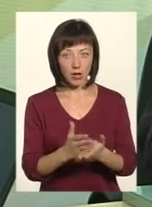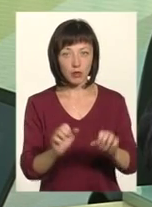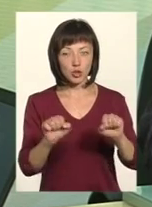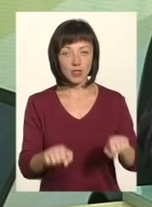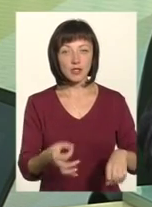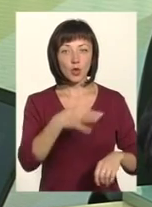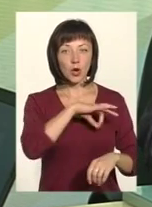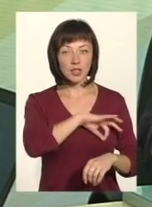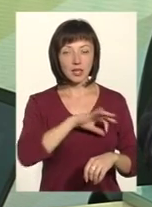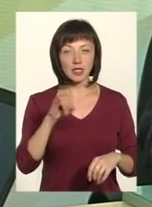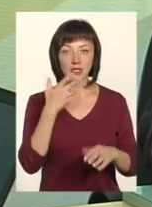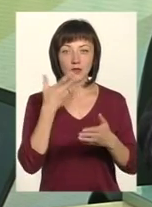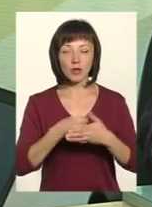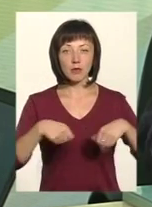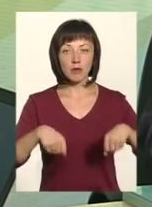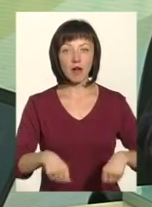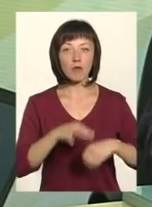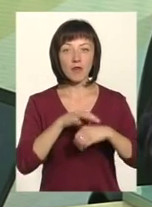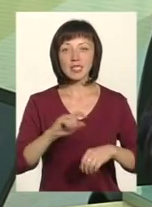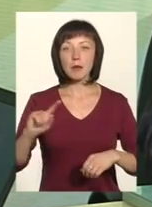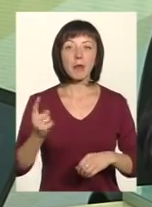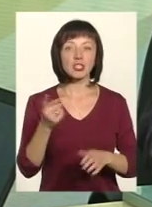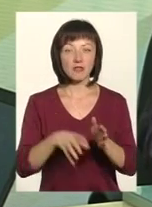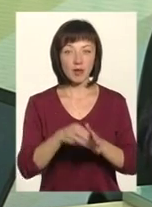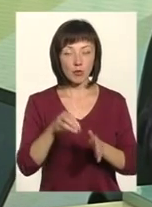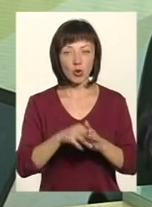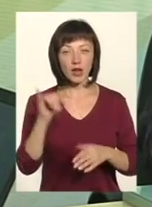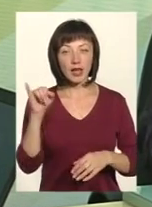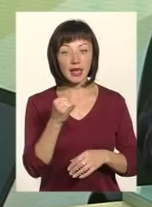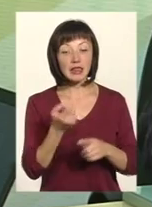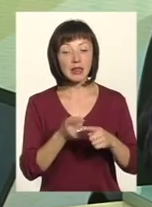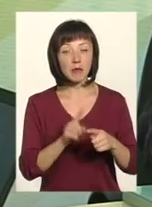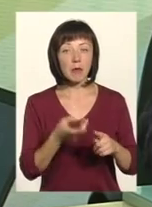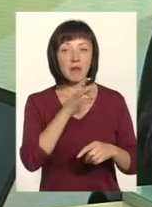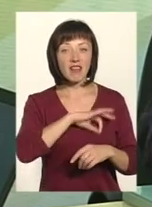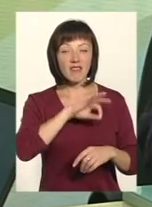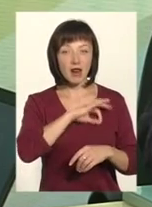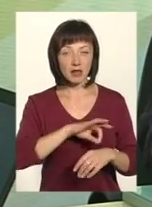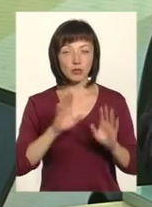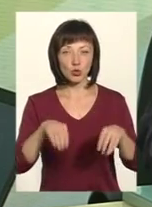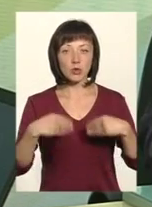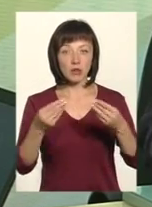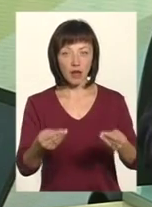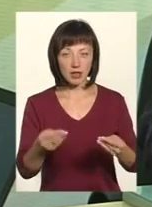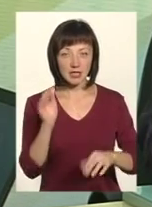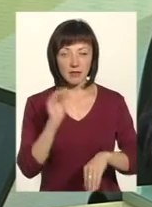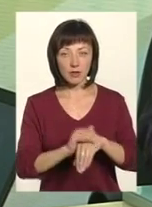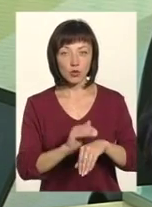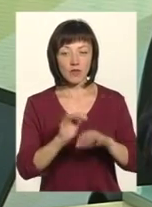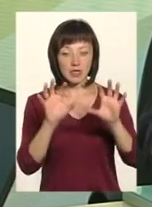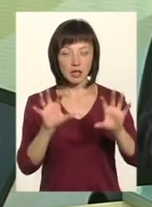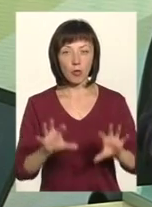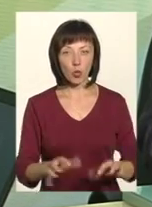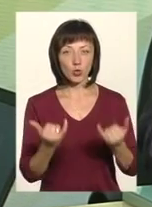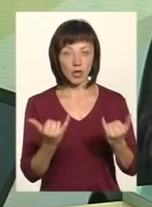скористатися і своїм правом провести перші вибори, і, власне, тими преференціями, які будуть надані і зафіксовані чинним